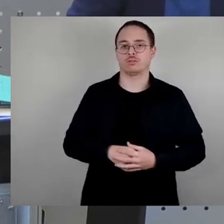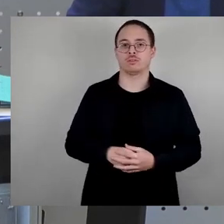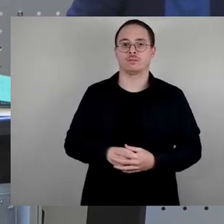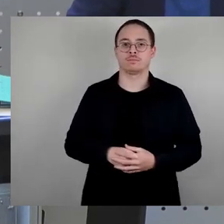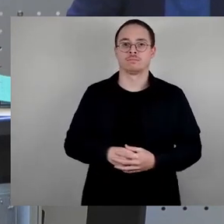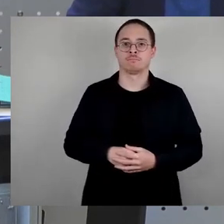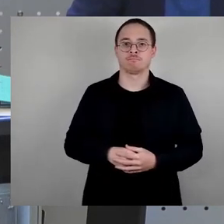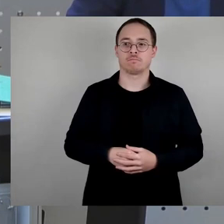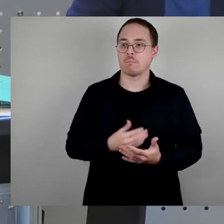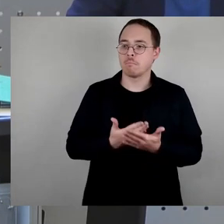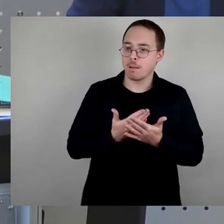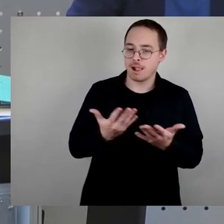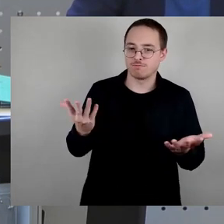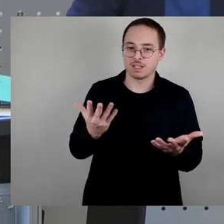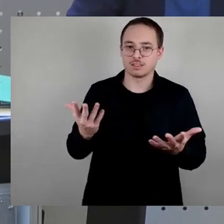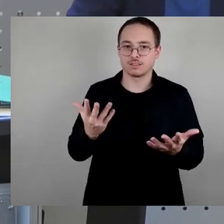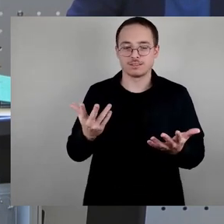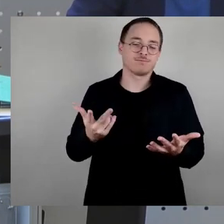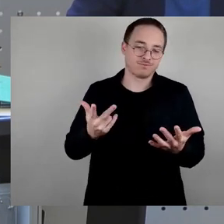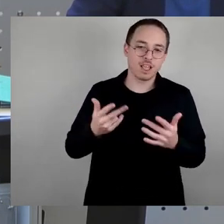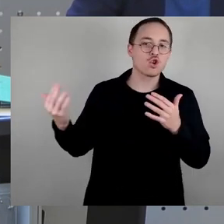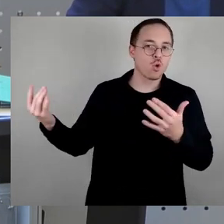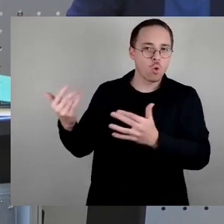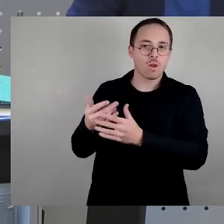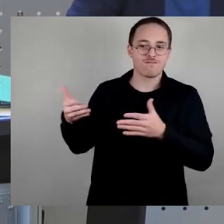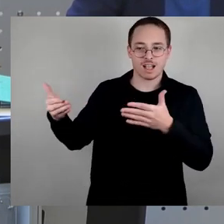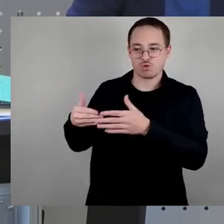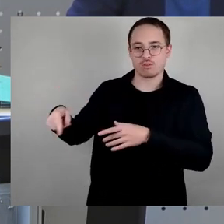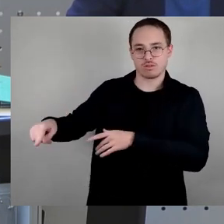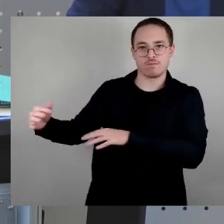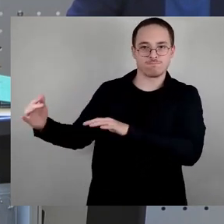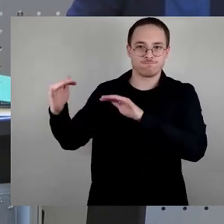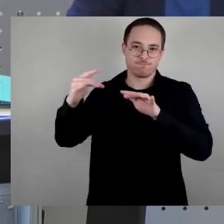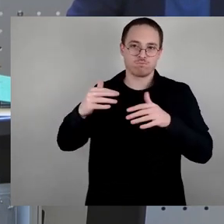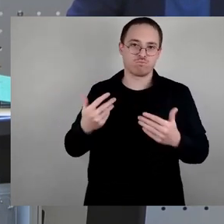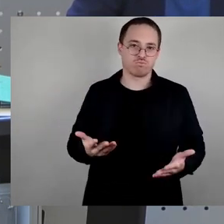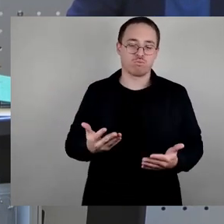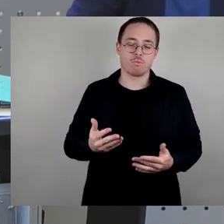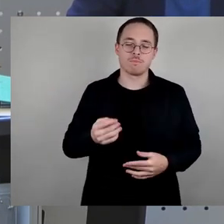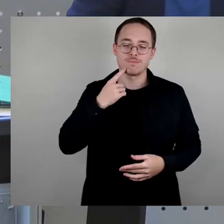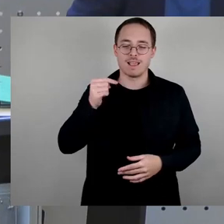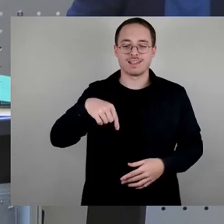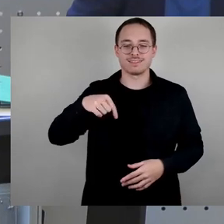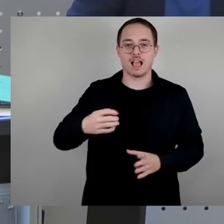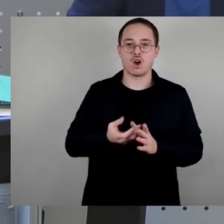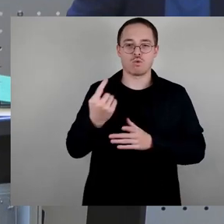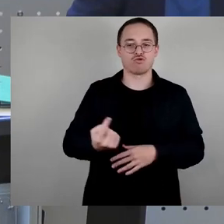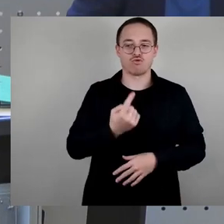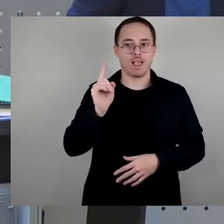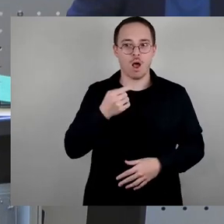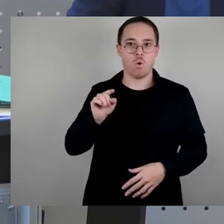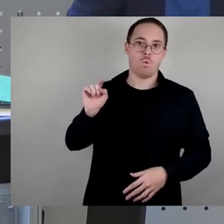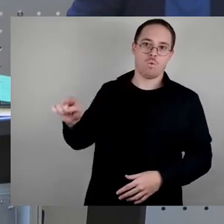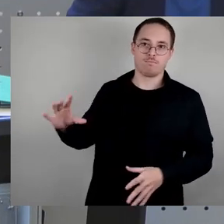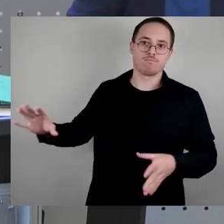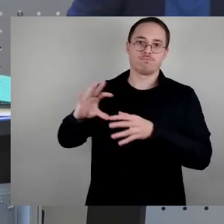Beigeordneten aus den Reihen der Grünen liegt. Das wird auch bei dem ursprünglichen Anlass dieser Aktuellen Stunde nochmals deutlich. Die entfernte Gedenkenschrift auf der Sitzbank